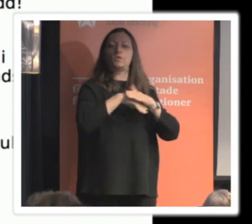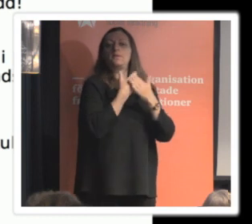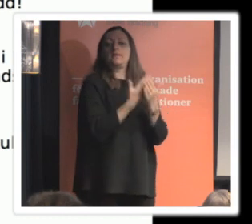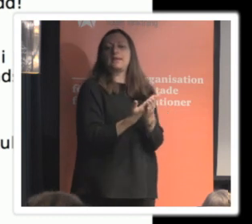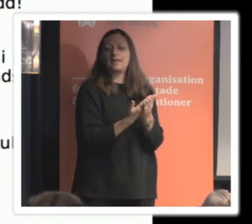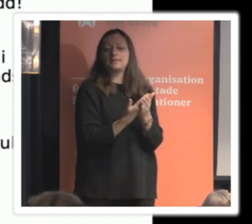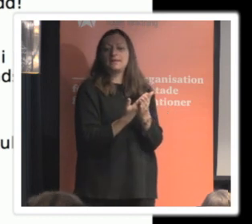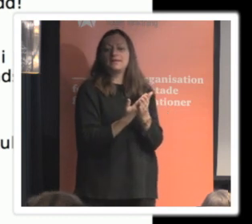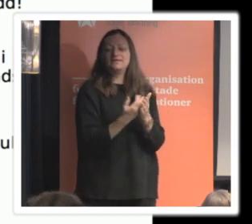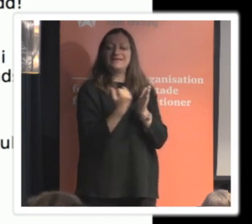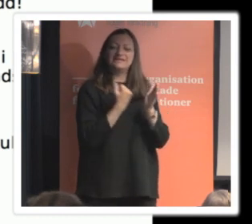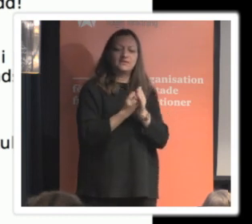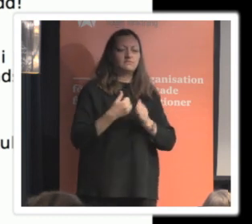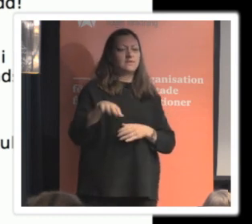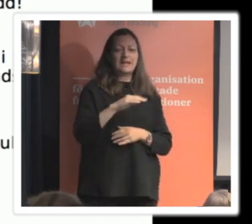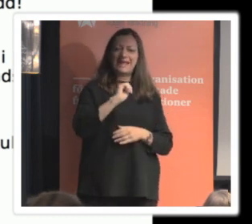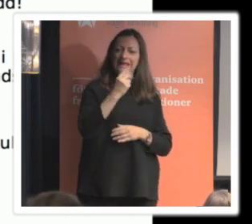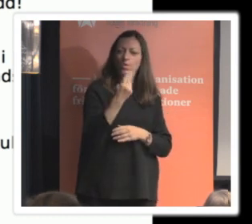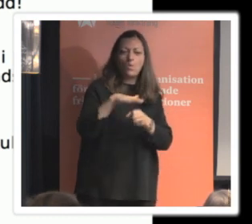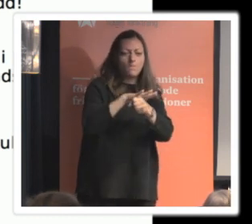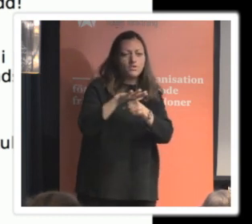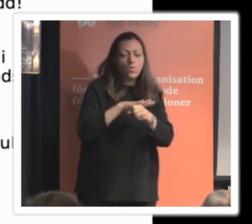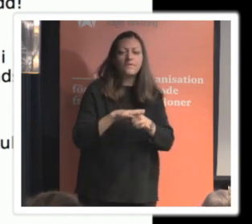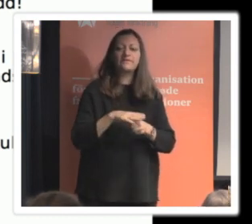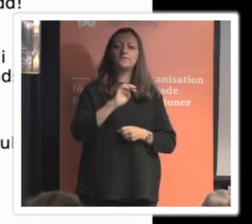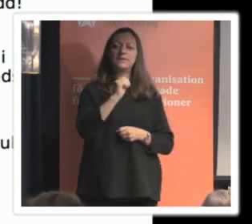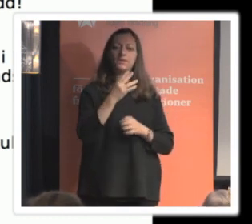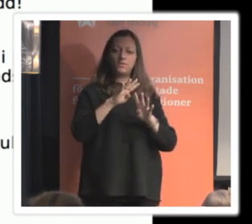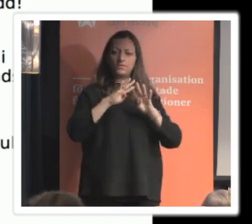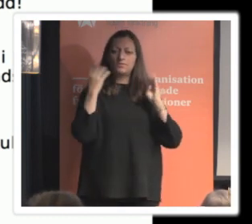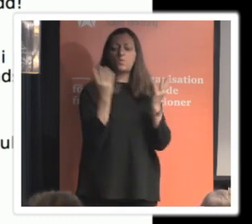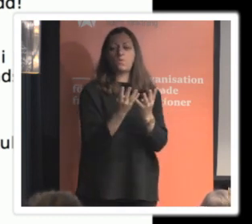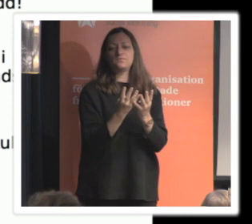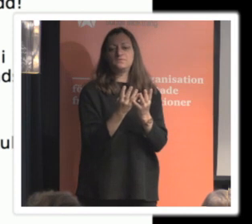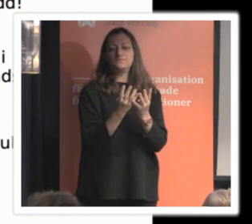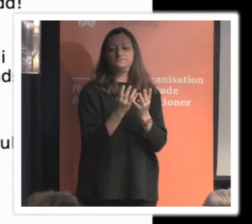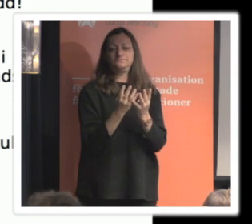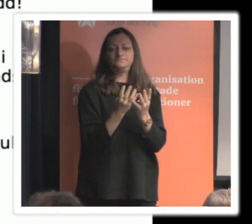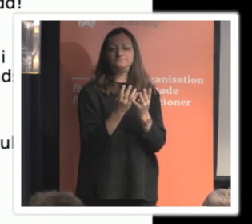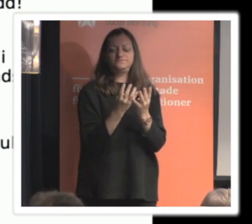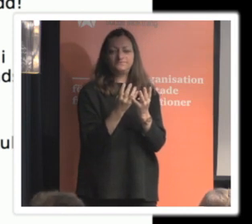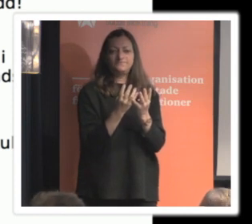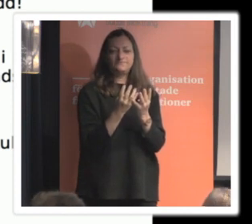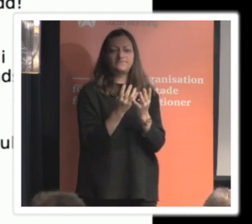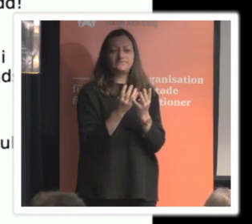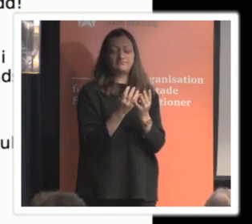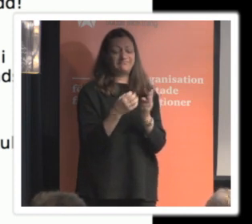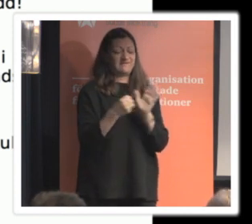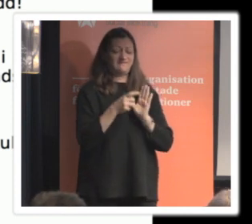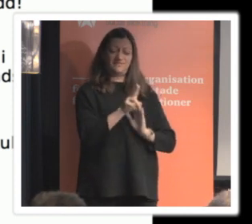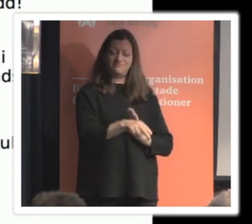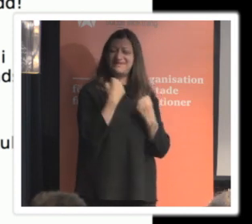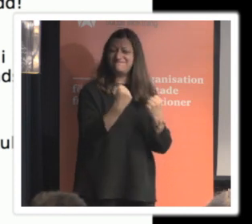-området och i hela området för Europeiska rådet så så är det här en viktig del av